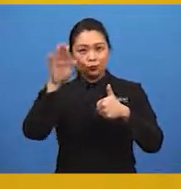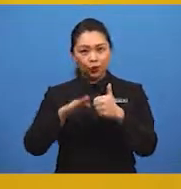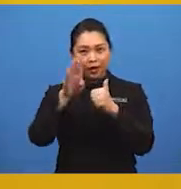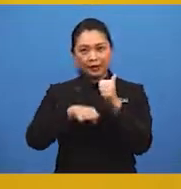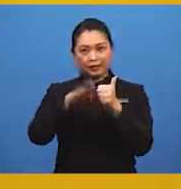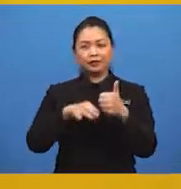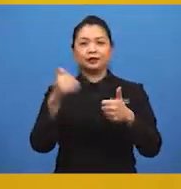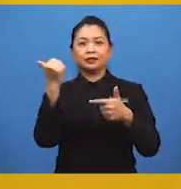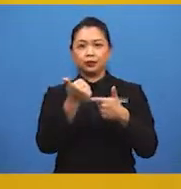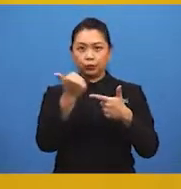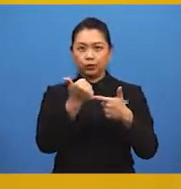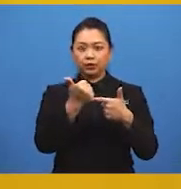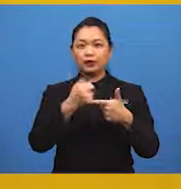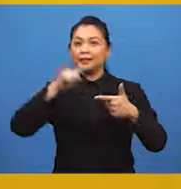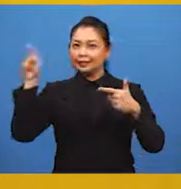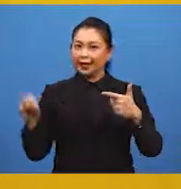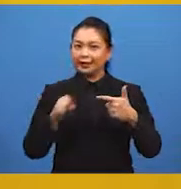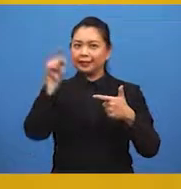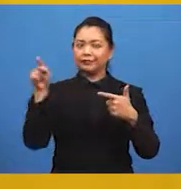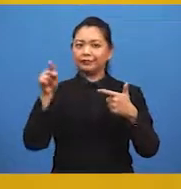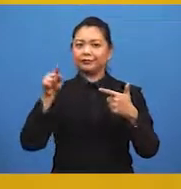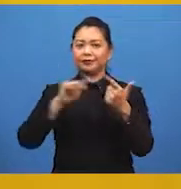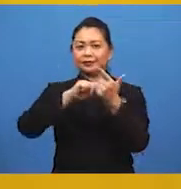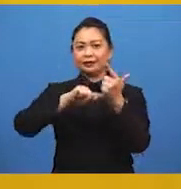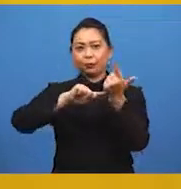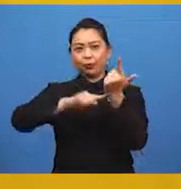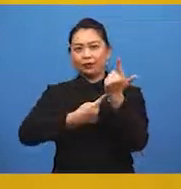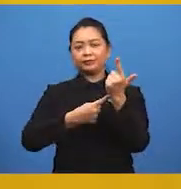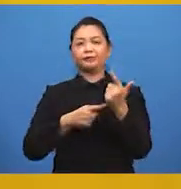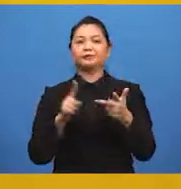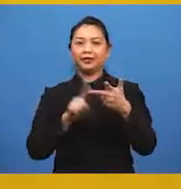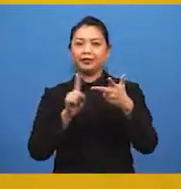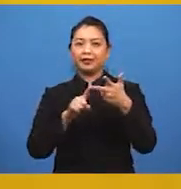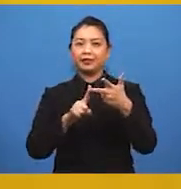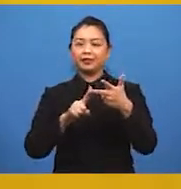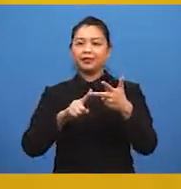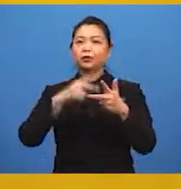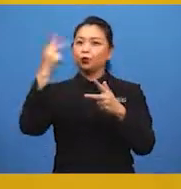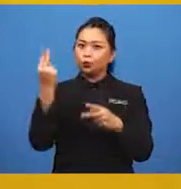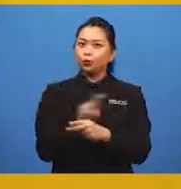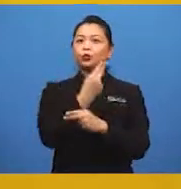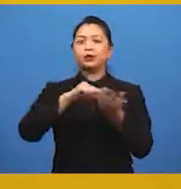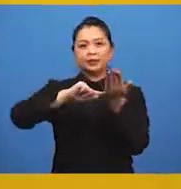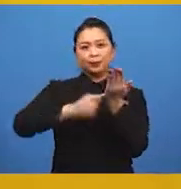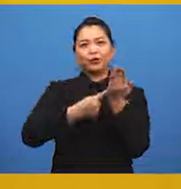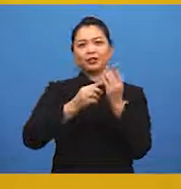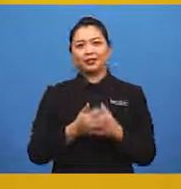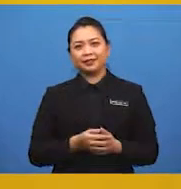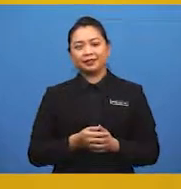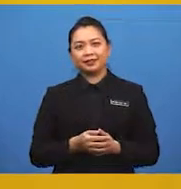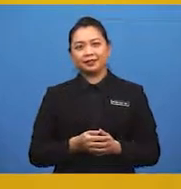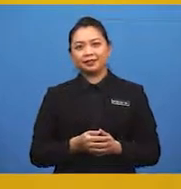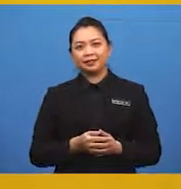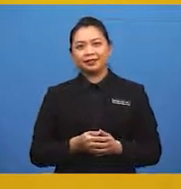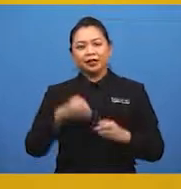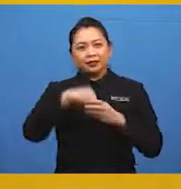kurangkan. Yang kedua, memperbaiki kita semula. Dan yang ketiga, menggunakan guna semula.